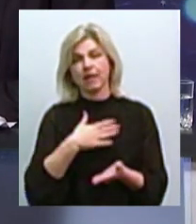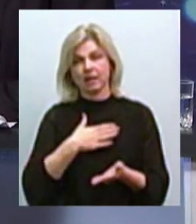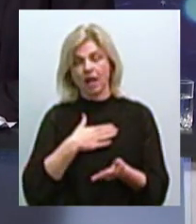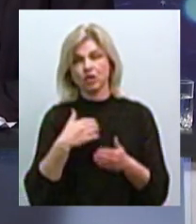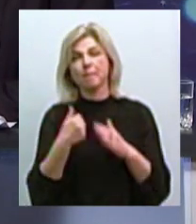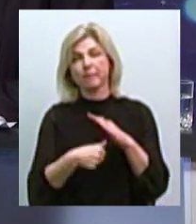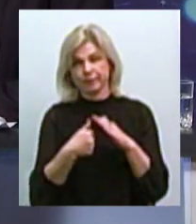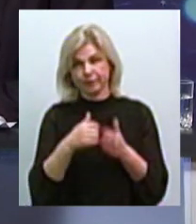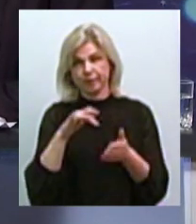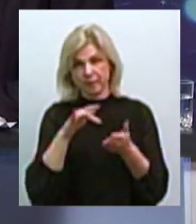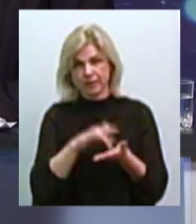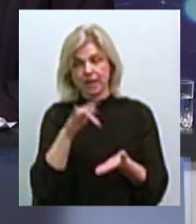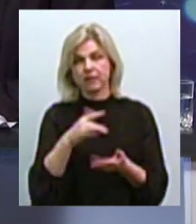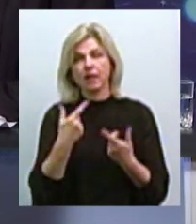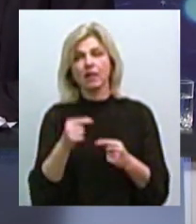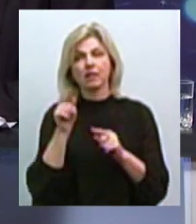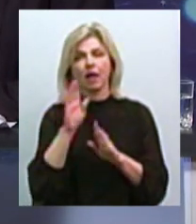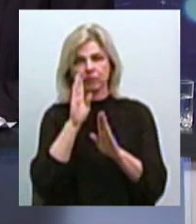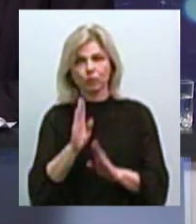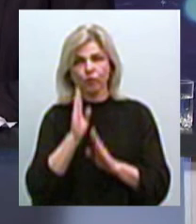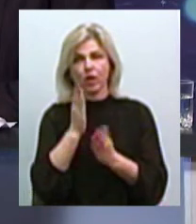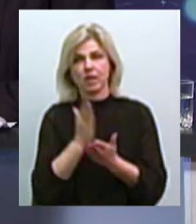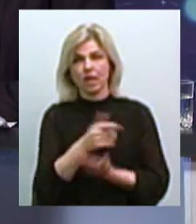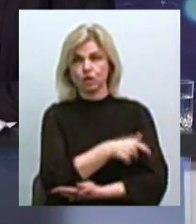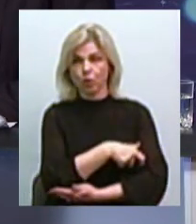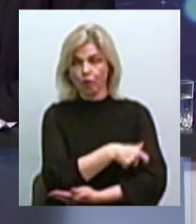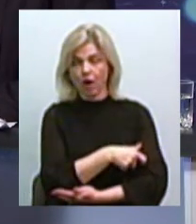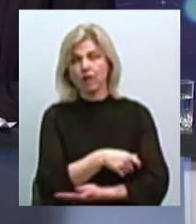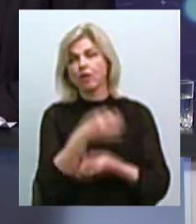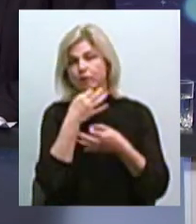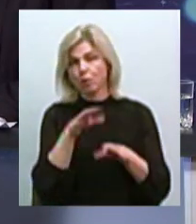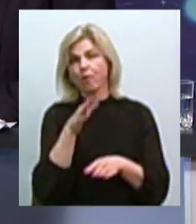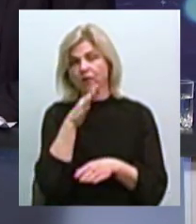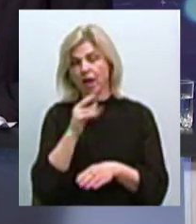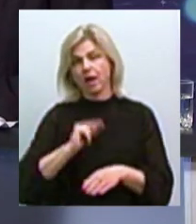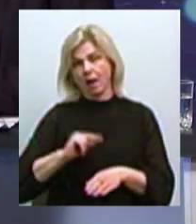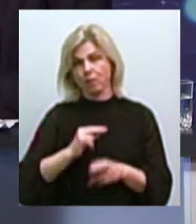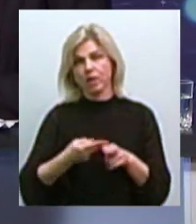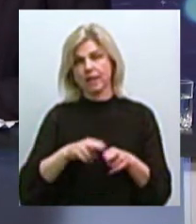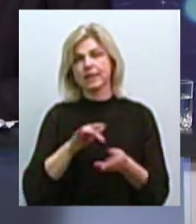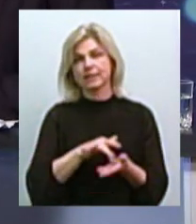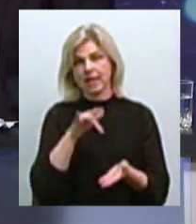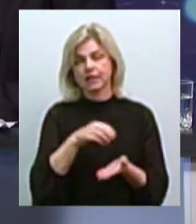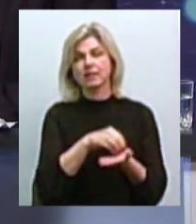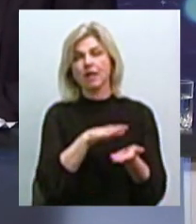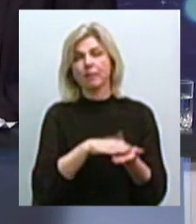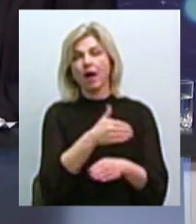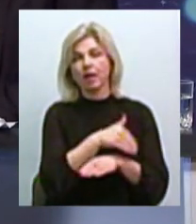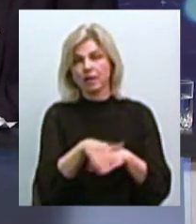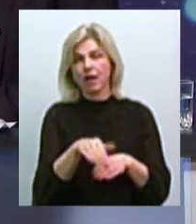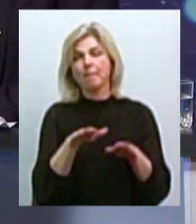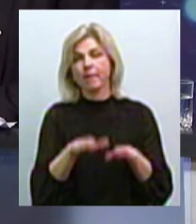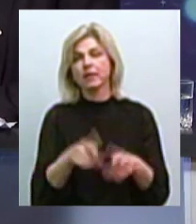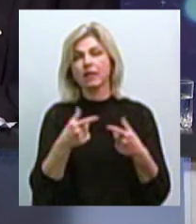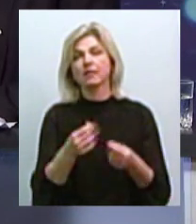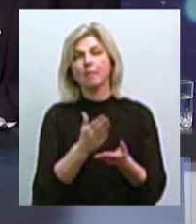цілодобове є чергування, і в будь-який час робітники цього центру запишуть адресу, запишуть місце,